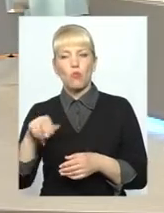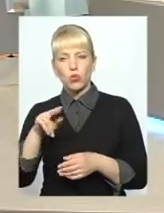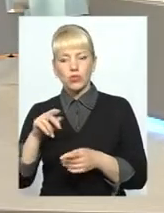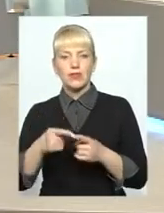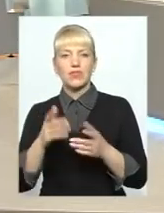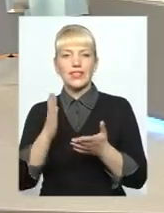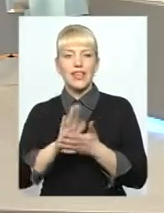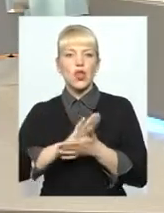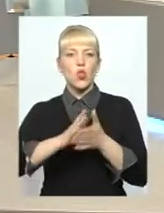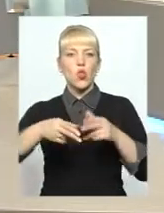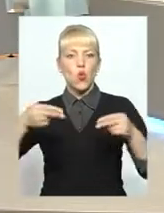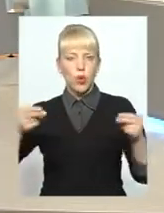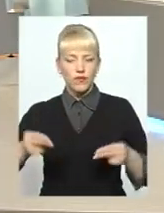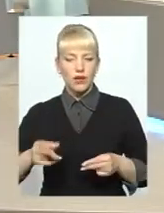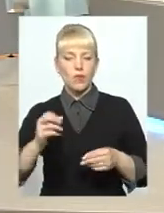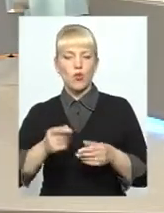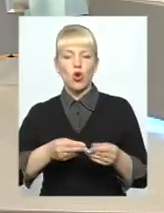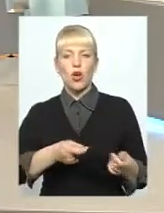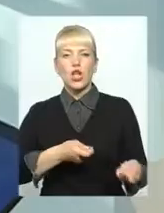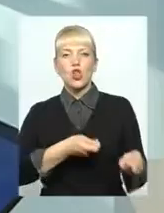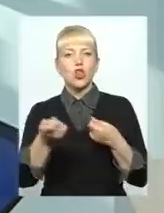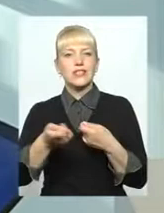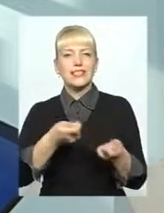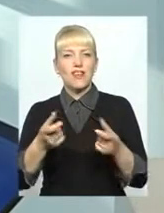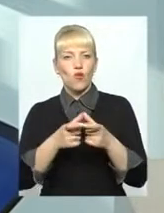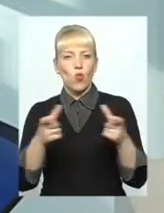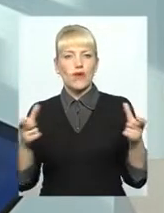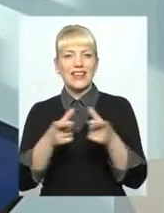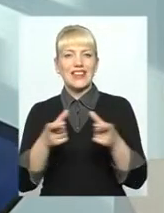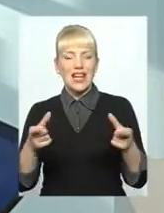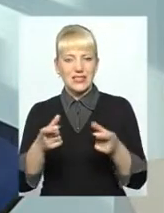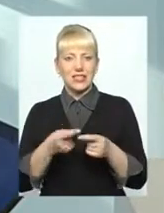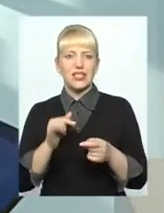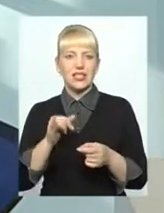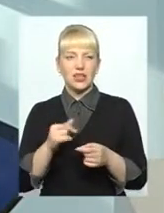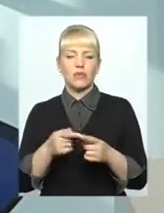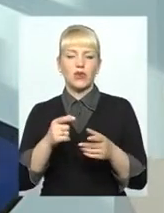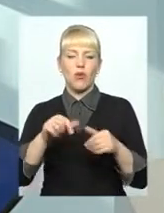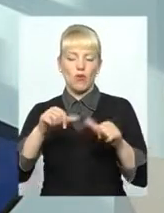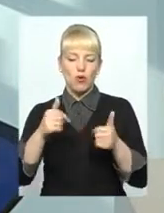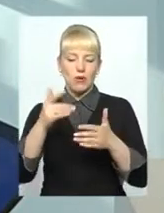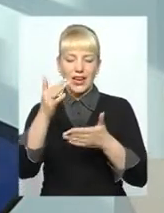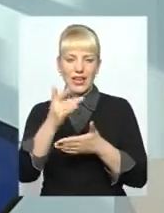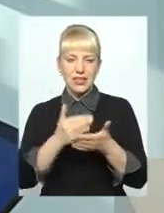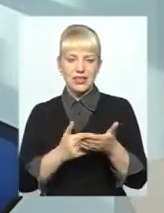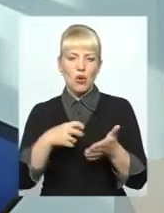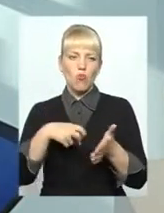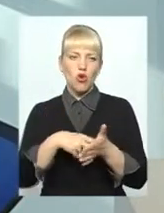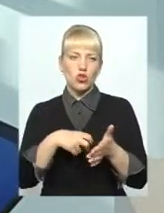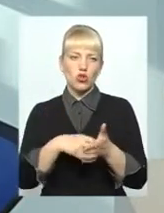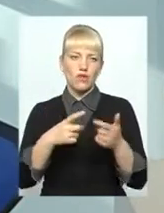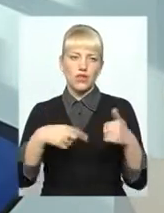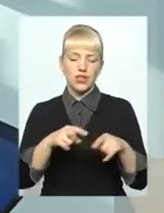Тобто щомісяць ми формуємо рахунки, сформуємо реєстр в розрізі почтових відділень і